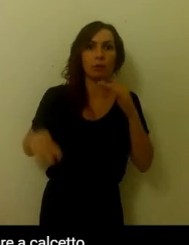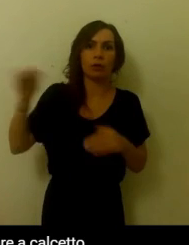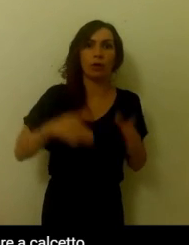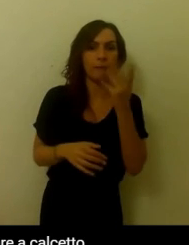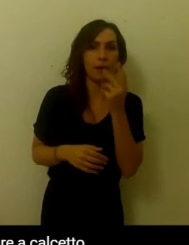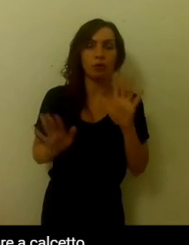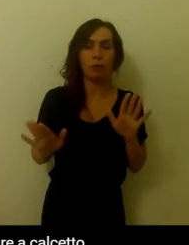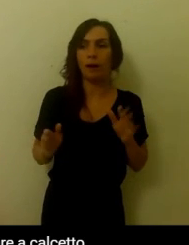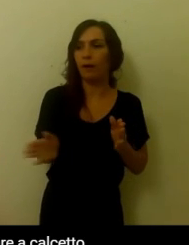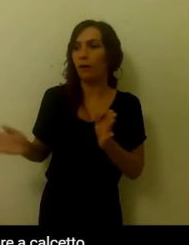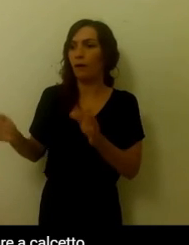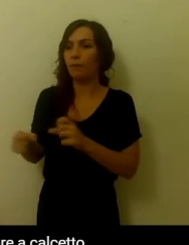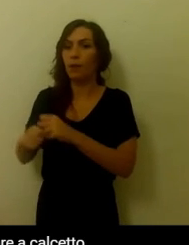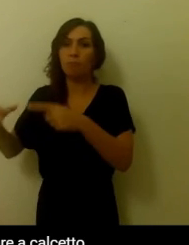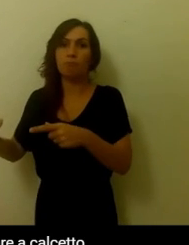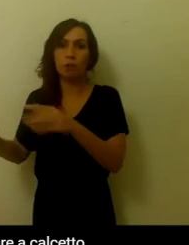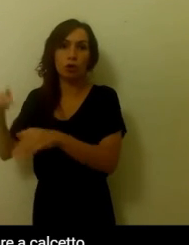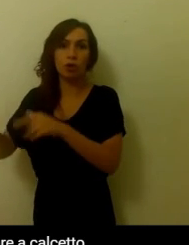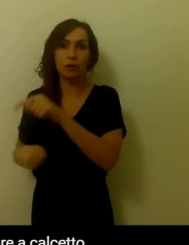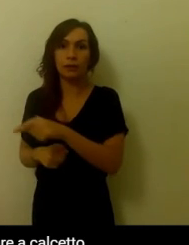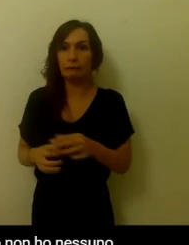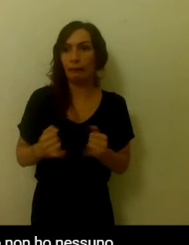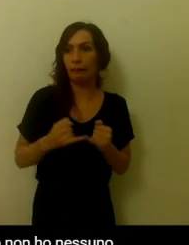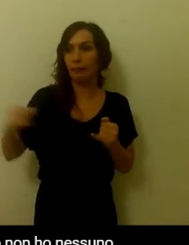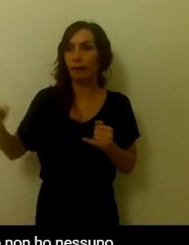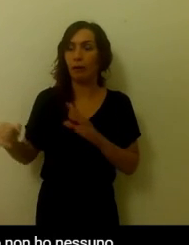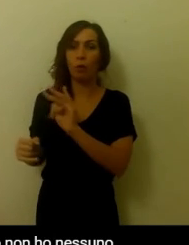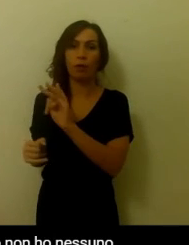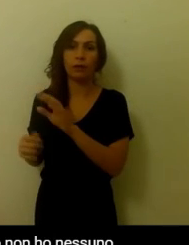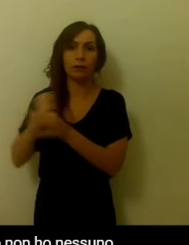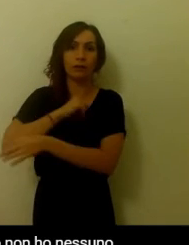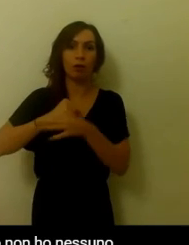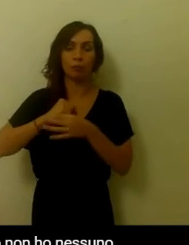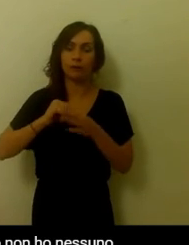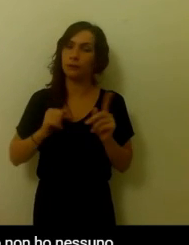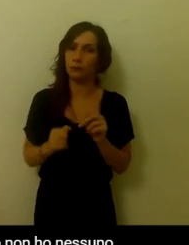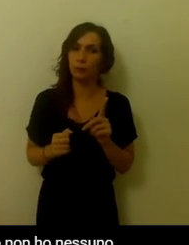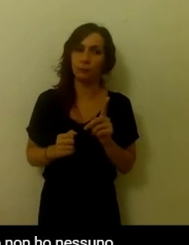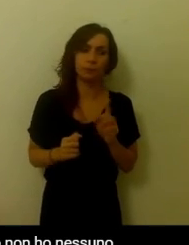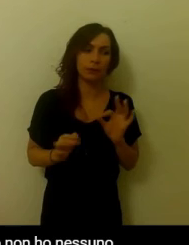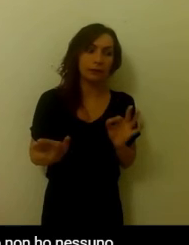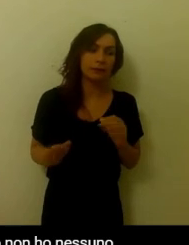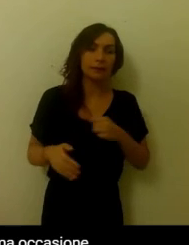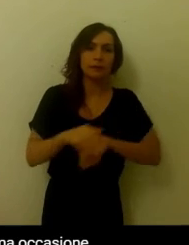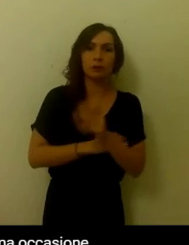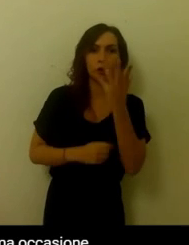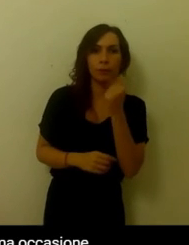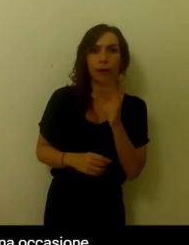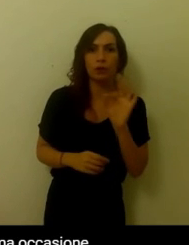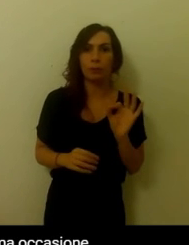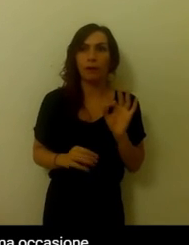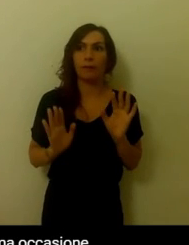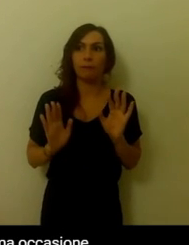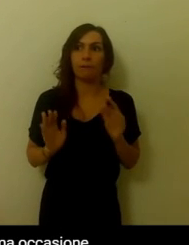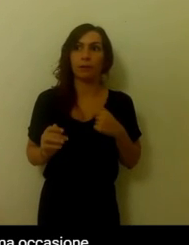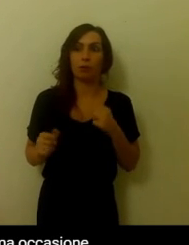non è sostenibile. Può piacermi giocare al calcetto, ma se mi posso allenare solo le 9 del mattino non ho nessuno con cui giocare.